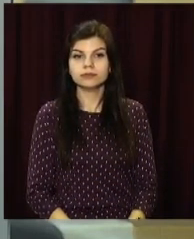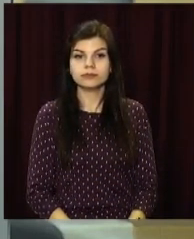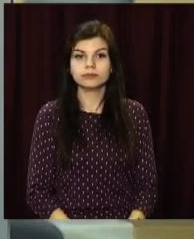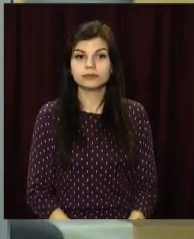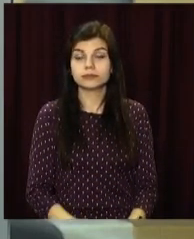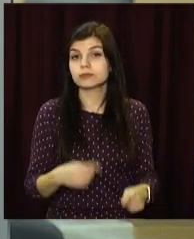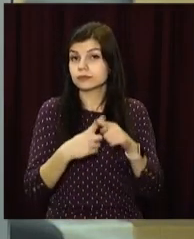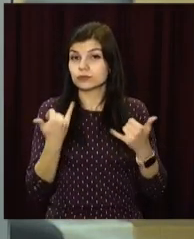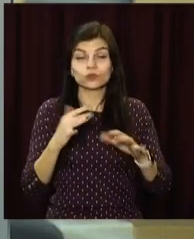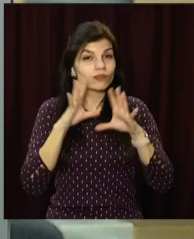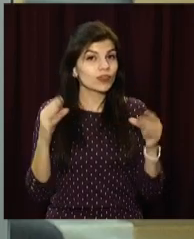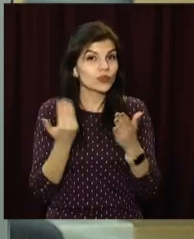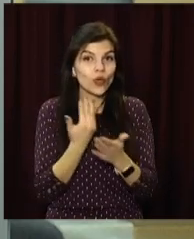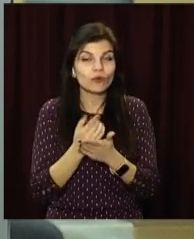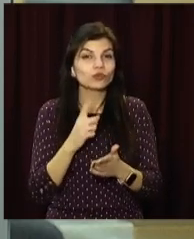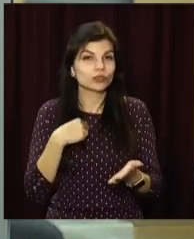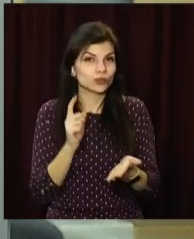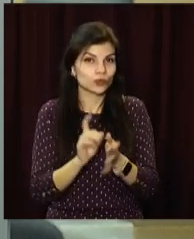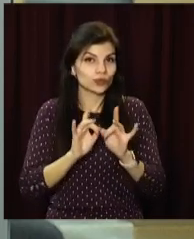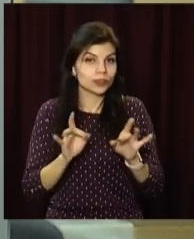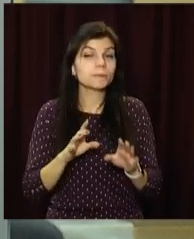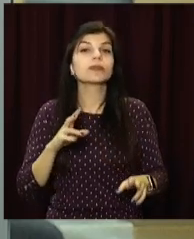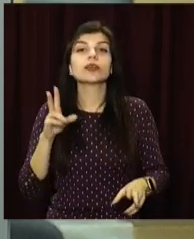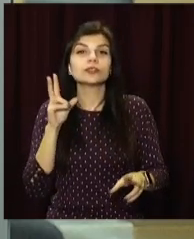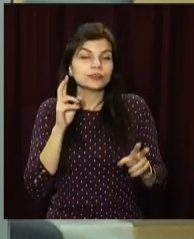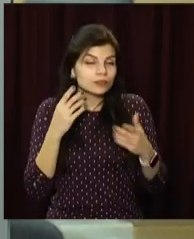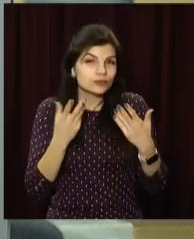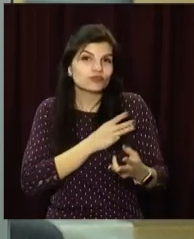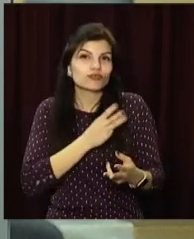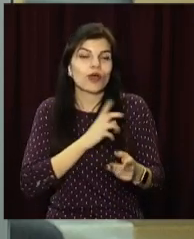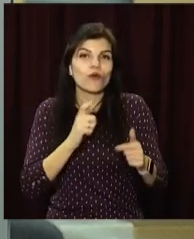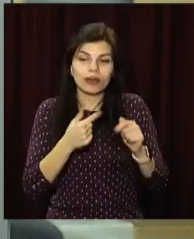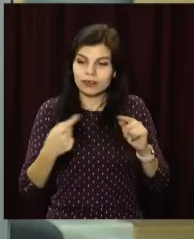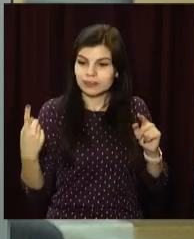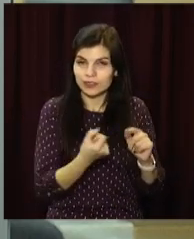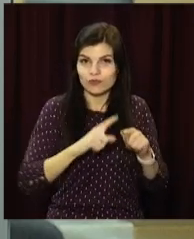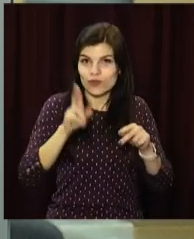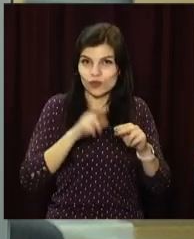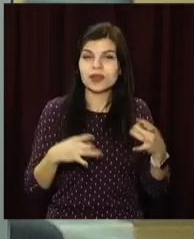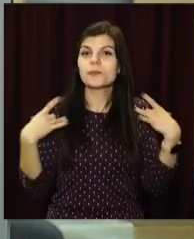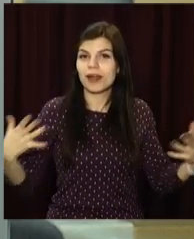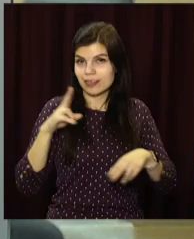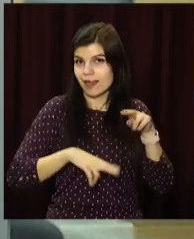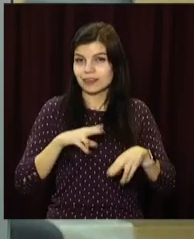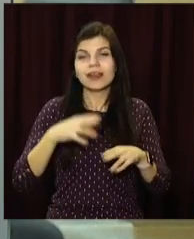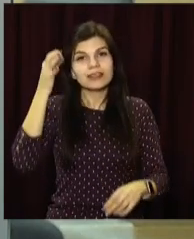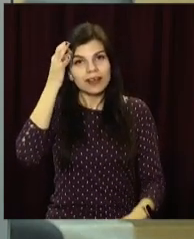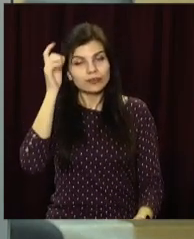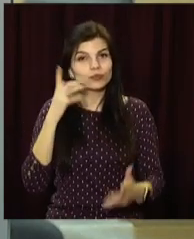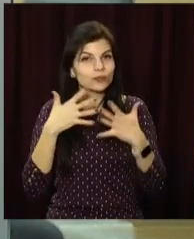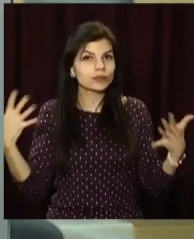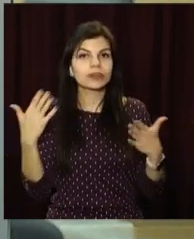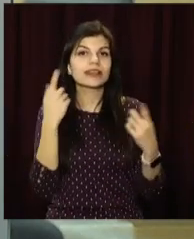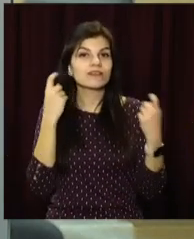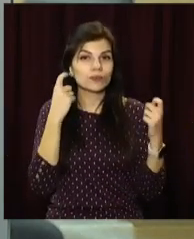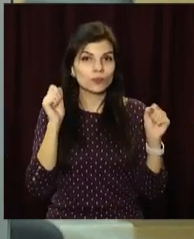На цьому це всі новини, що маю вам розповісти. Бажаю вдалого завершення робочого тижня та вже святкового настрою. А я нагадую, що більше